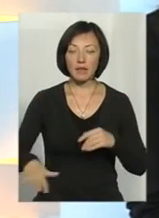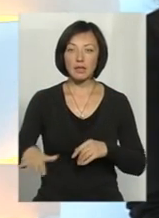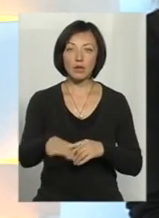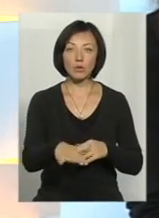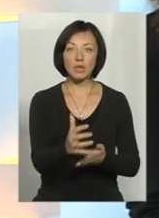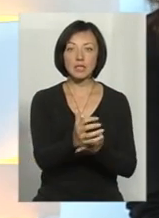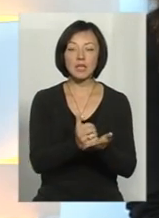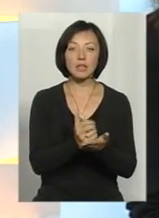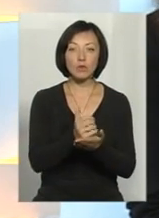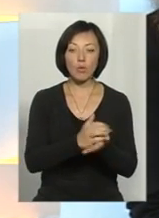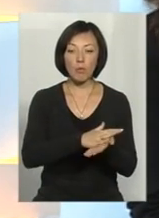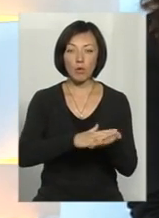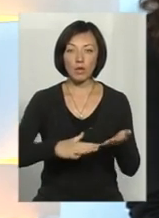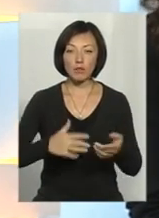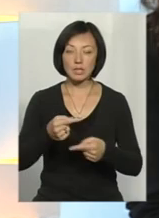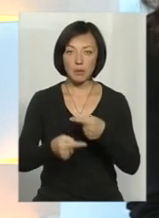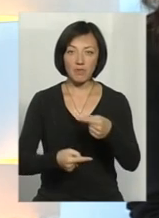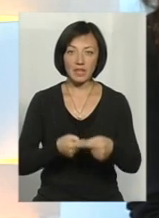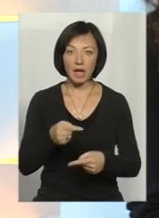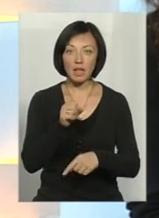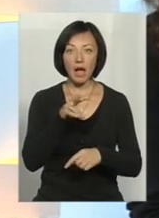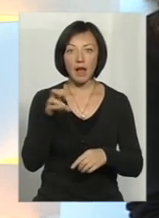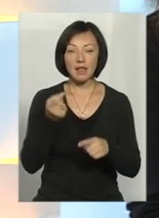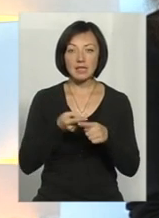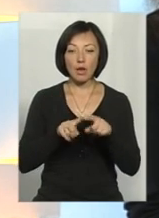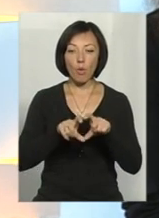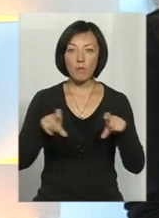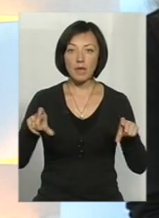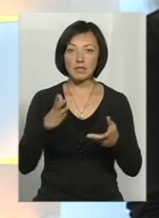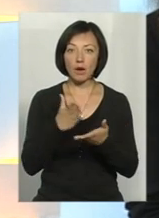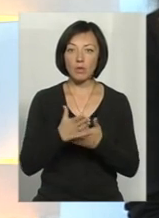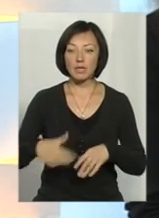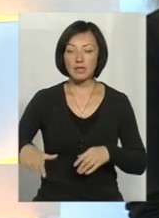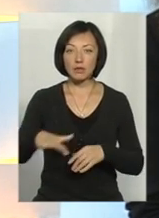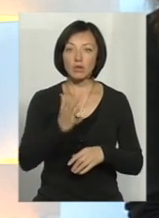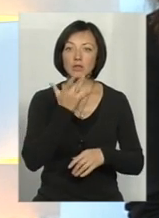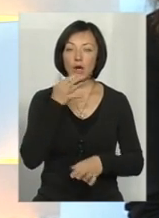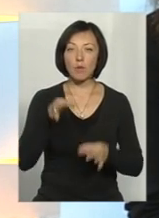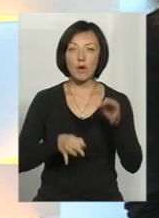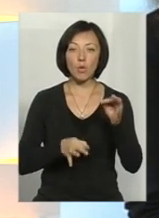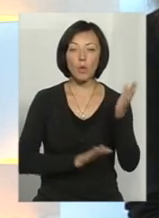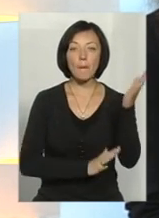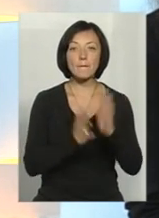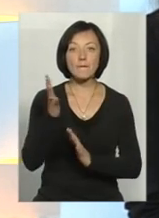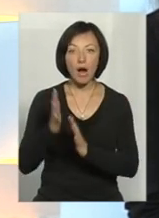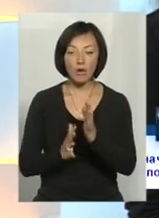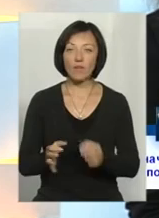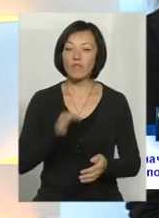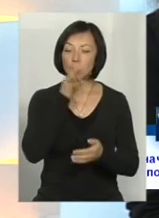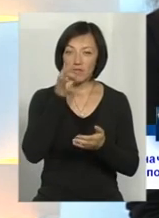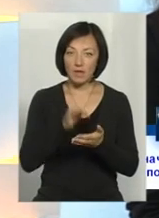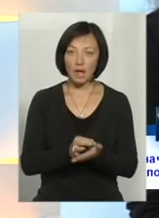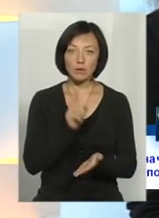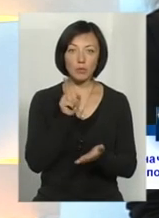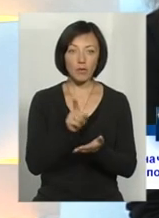зарезервована для подальшого заповідання. Але оскільки цей об'єкт знаходиться на території Національного природного парку, тому відповідальність за нього